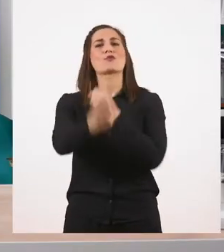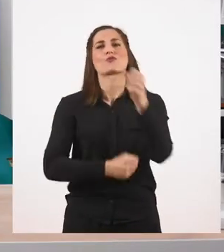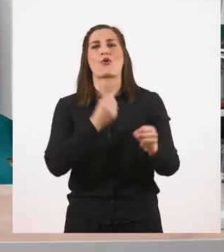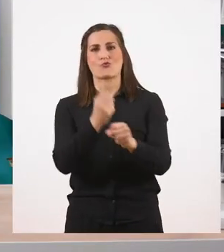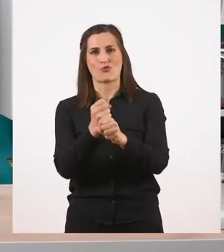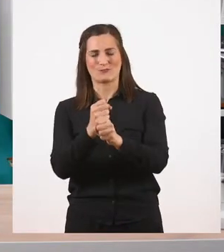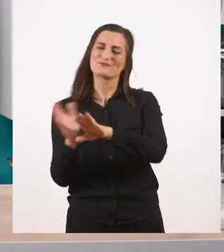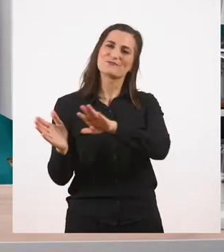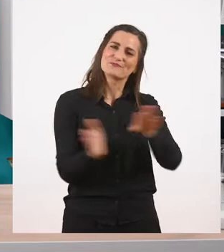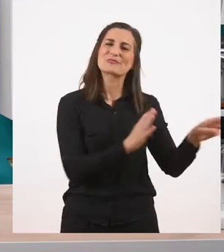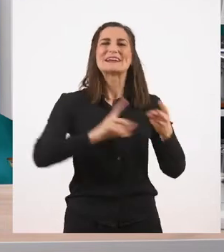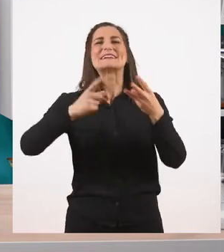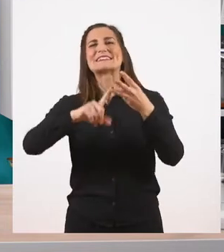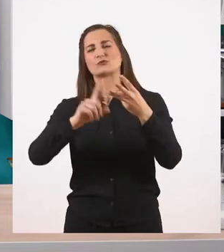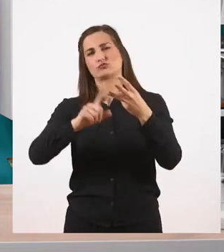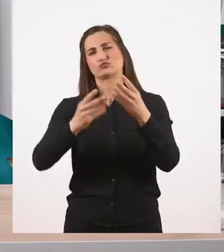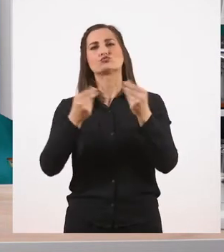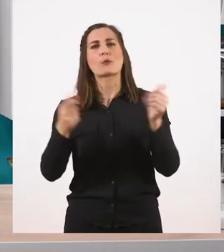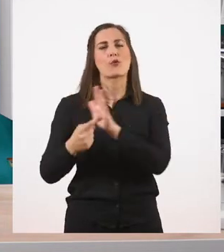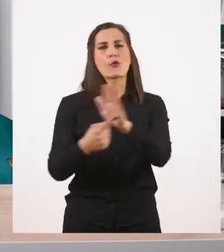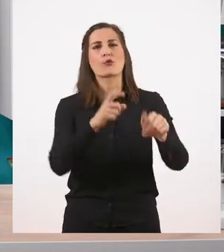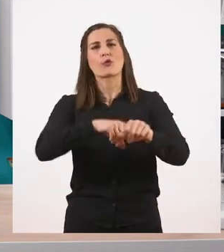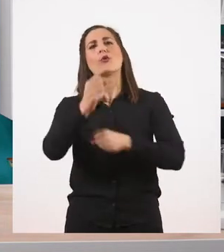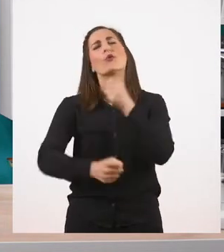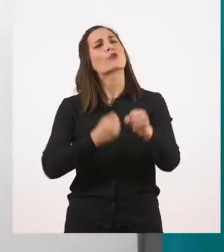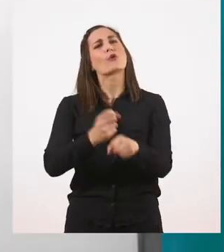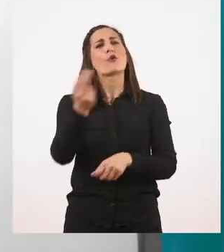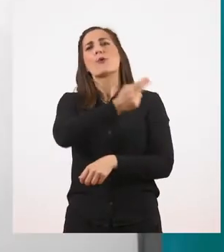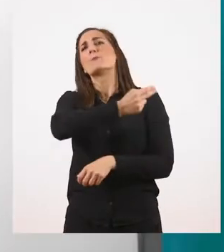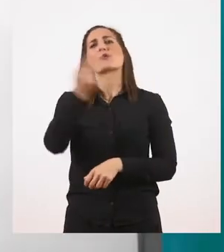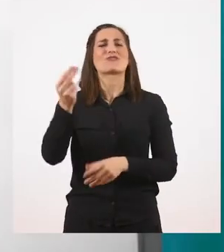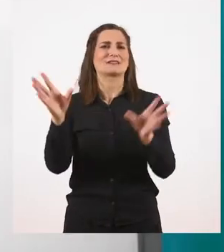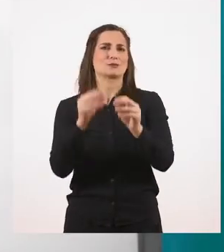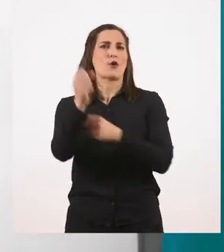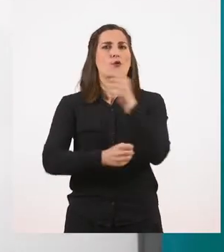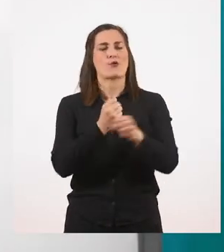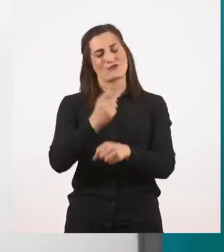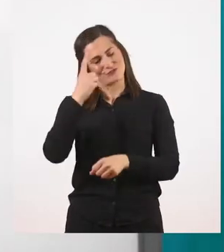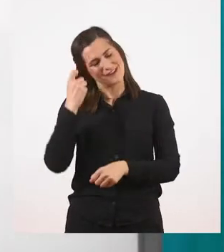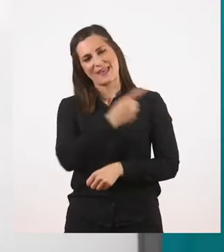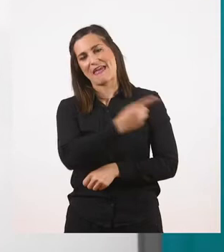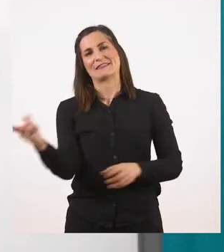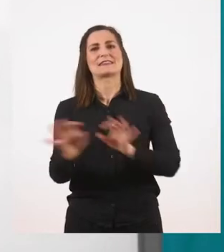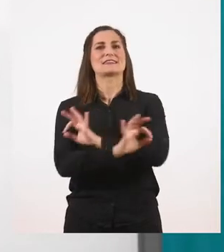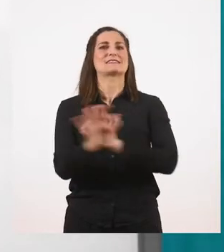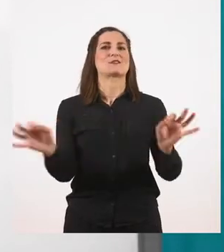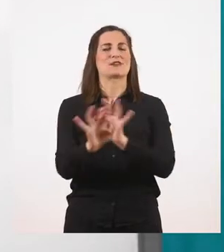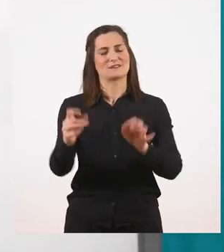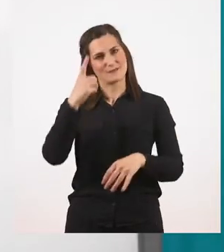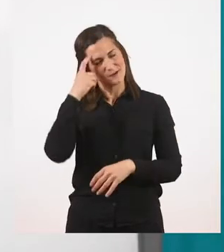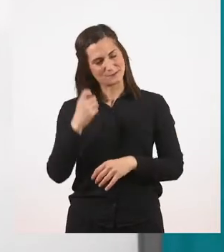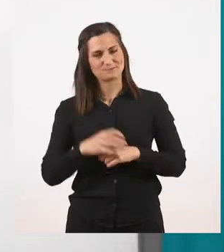Τρίτος τρόπος έκφρασης χρόνου, παιδιά, είναι με χρονικές προτάσεις. Είμαι σίγουρη ότι τις έχετε κάνει και τις γνωρίζετε ήδη.